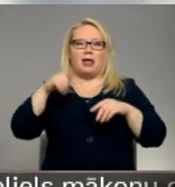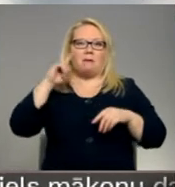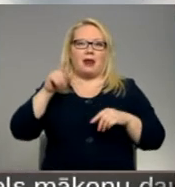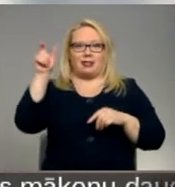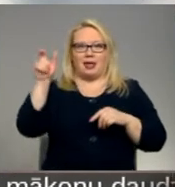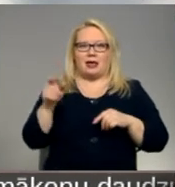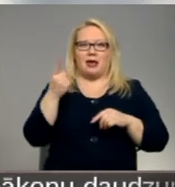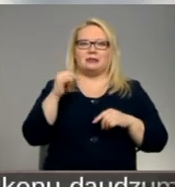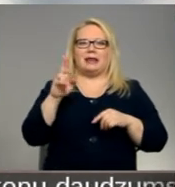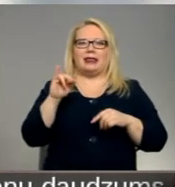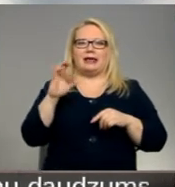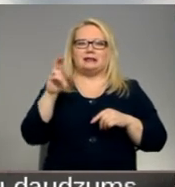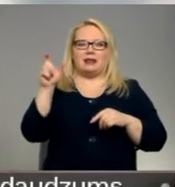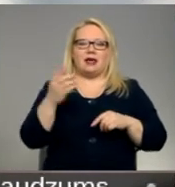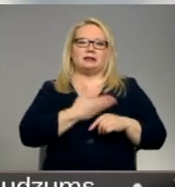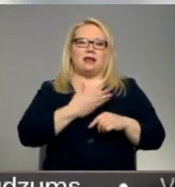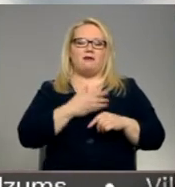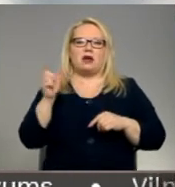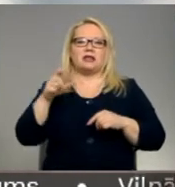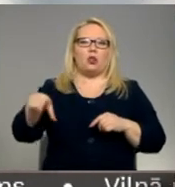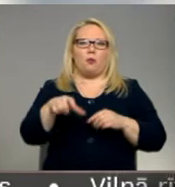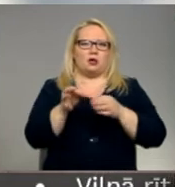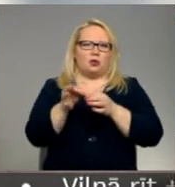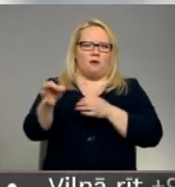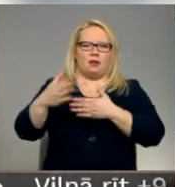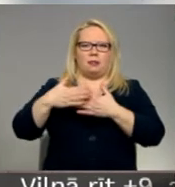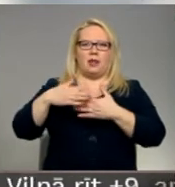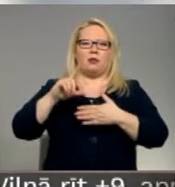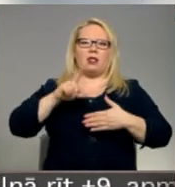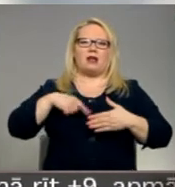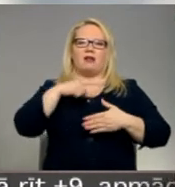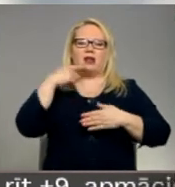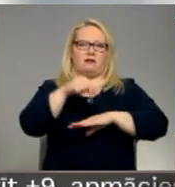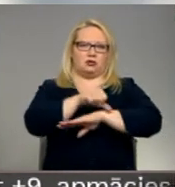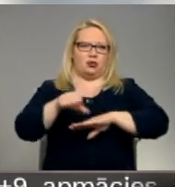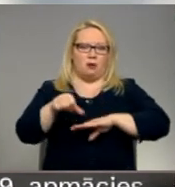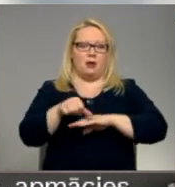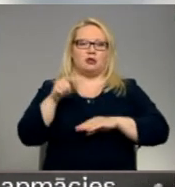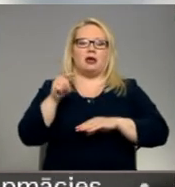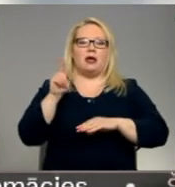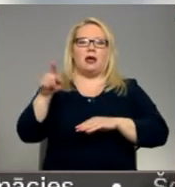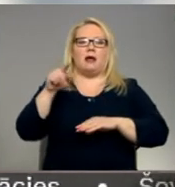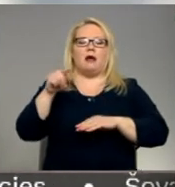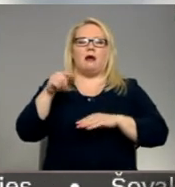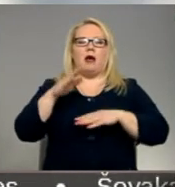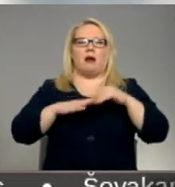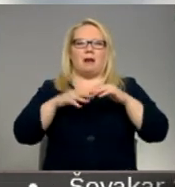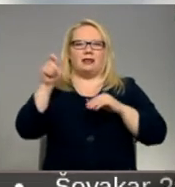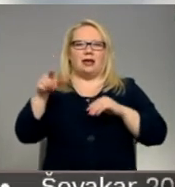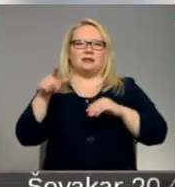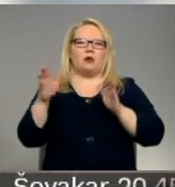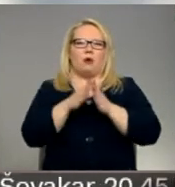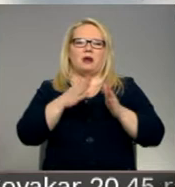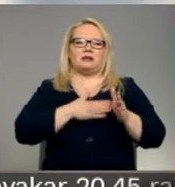Tatjāna Sinicina pat labant dzīvo Zilupes novadā netā no Latvijas-Krievijas robežas. Viņa kopā ar citiem savnovadāmatniekiem